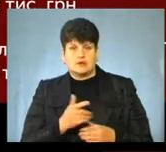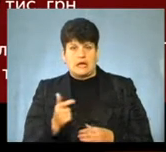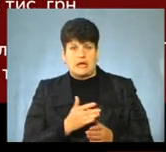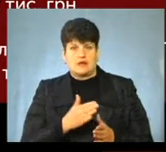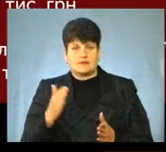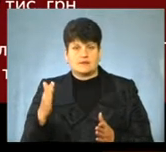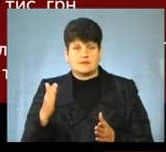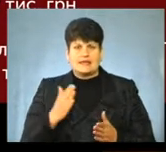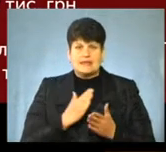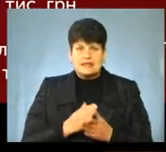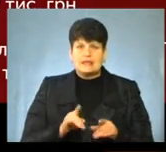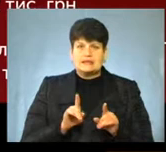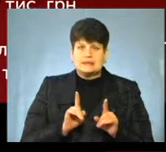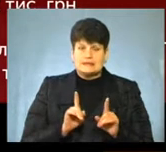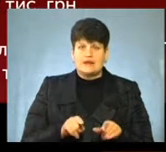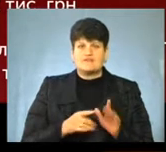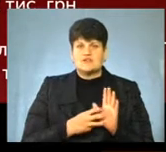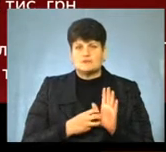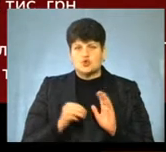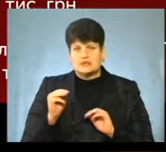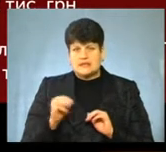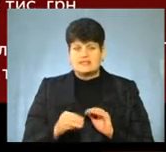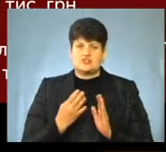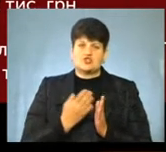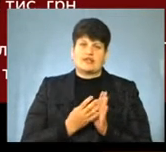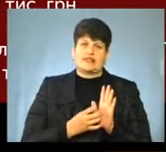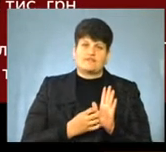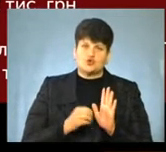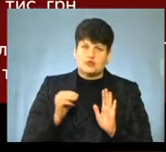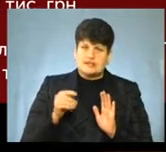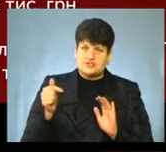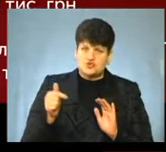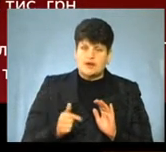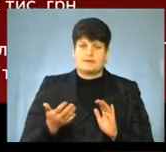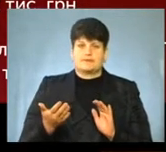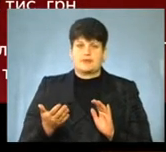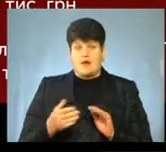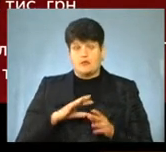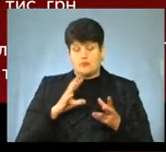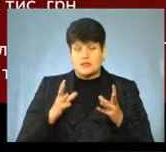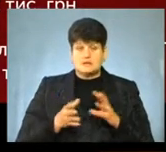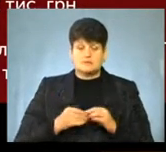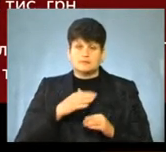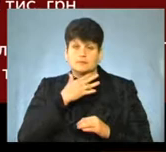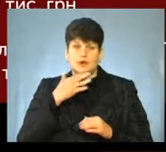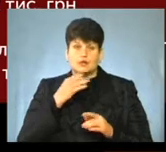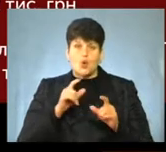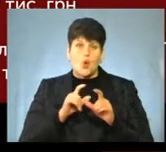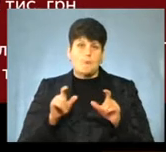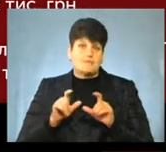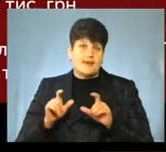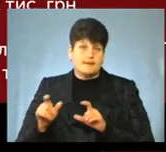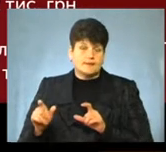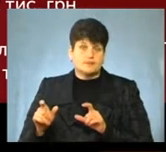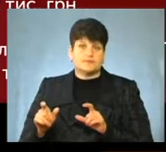є навіть такі, є 800 тисяч, є 900 тисяч гривень. Але, в принципі, достатньо багато об'єктів, коли йде